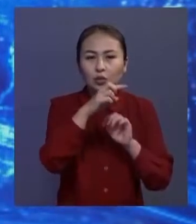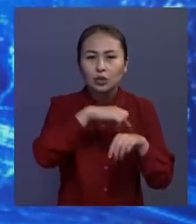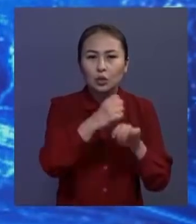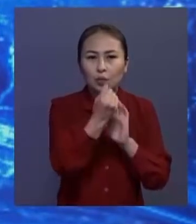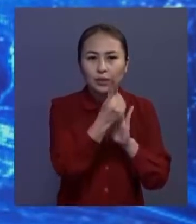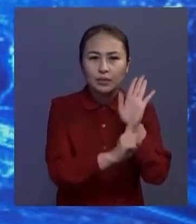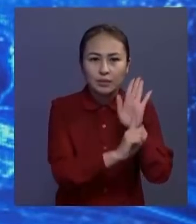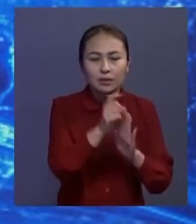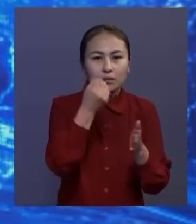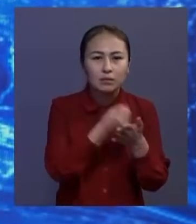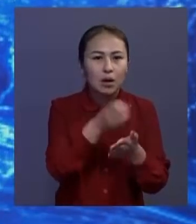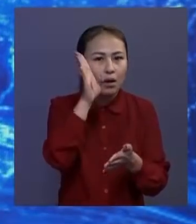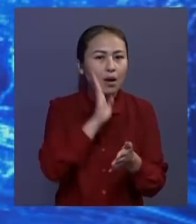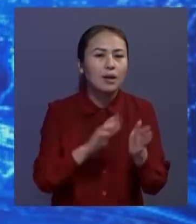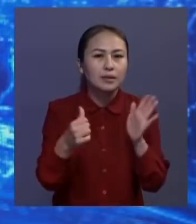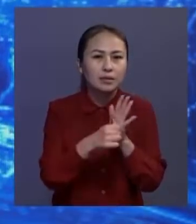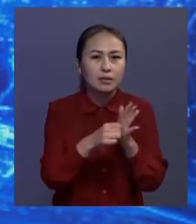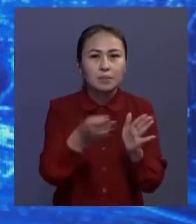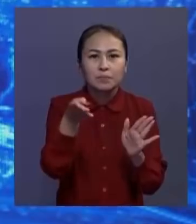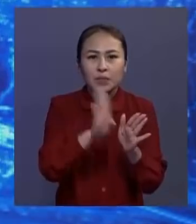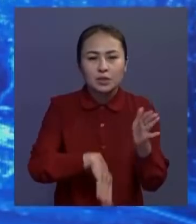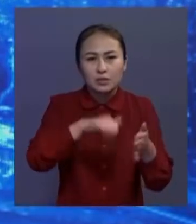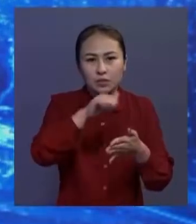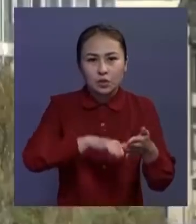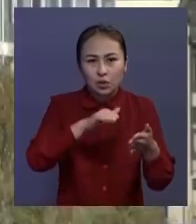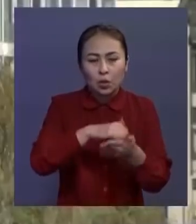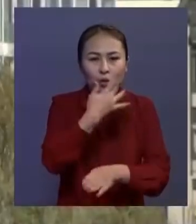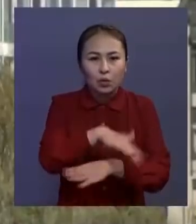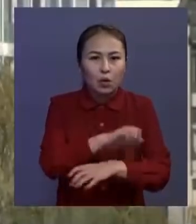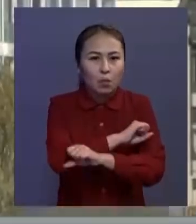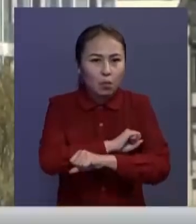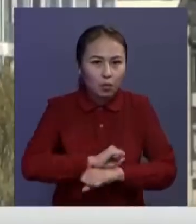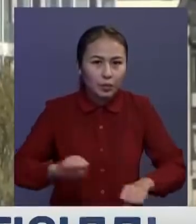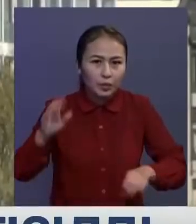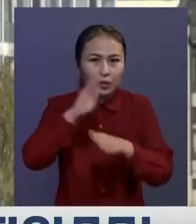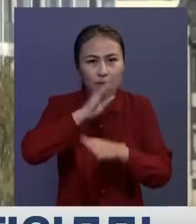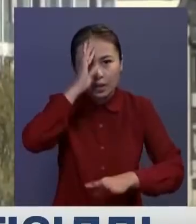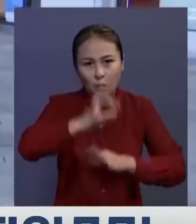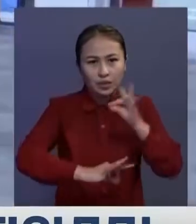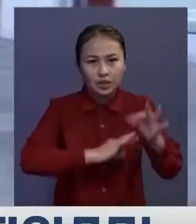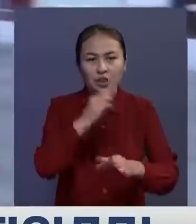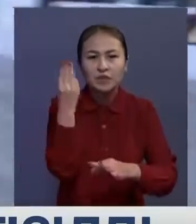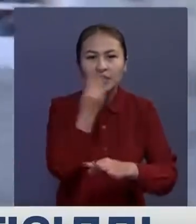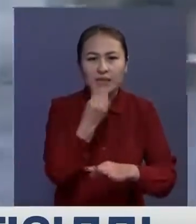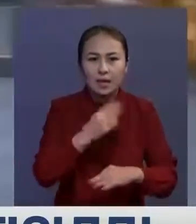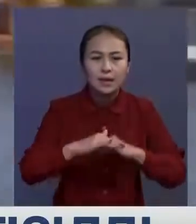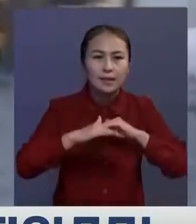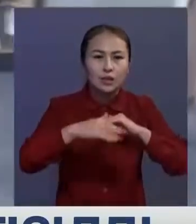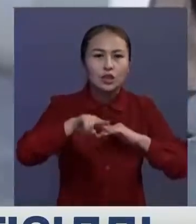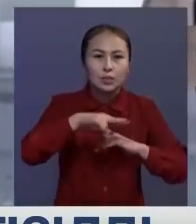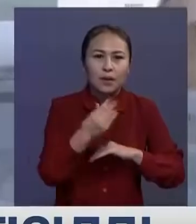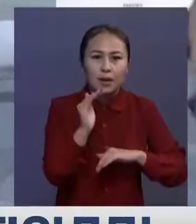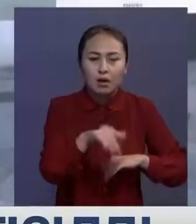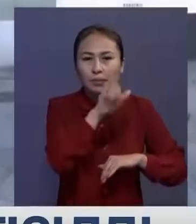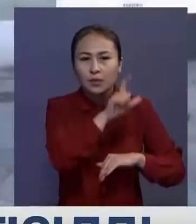23 нөлін өлден таңға алтыға дейін себепсіз көшеге шығына болмайды. Айты кетей көткен тәуіліктің өзінде Швейцария елінде 22